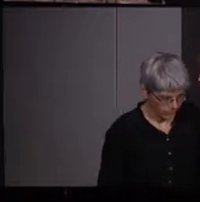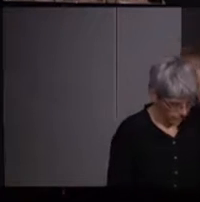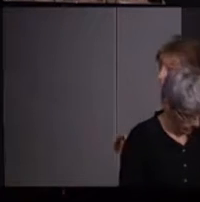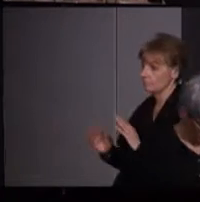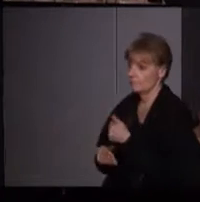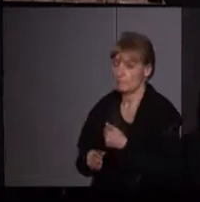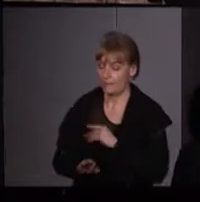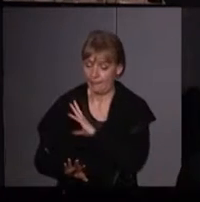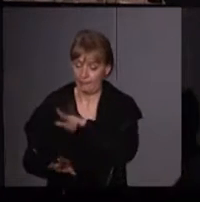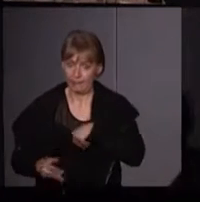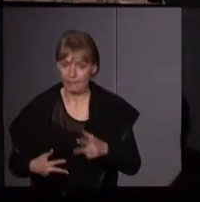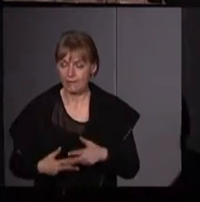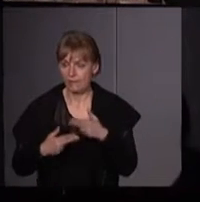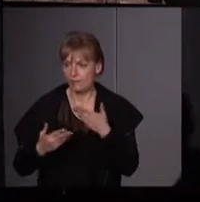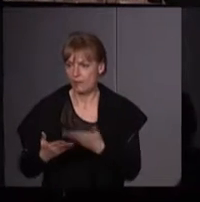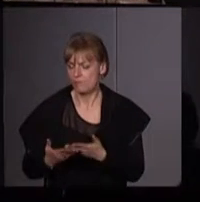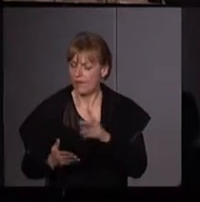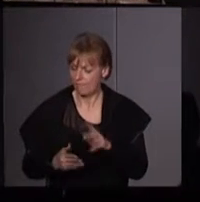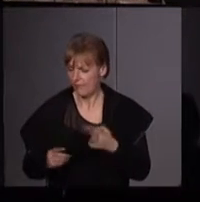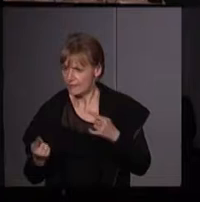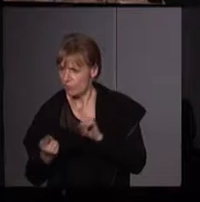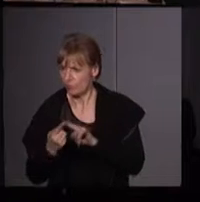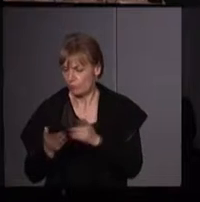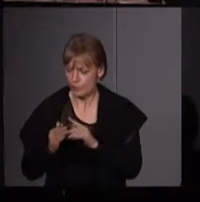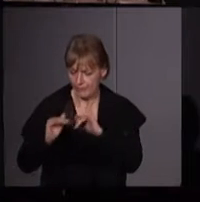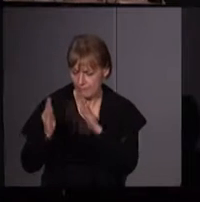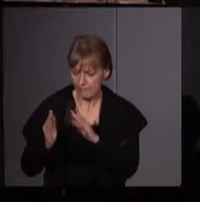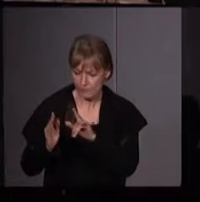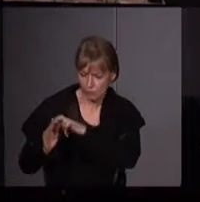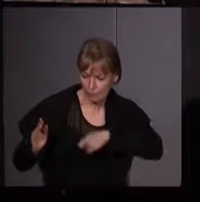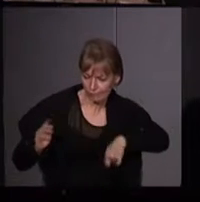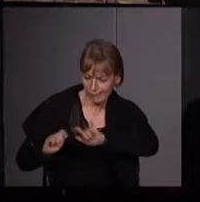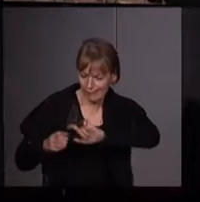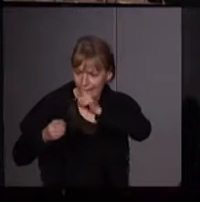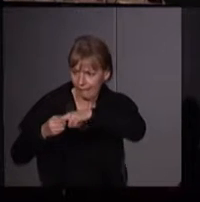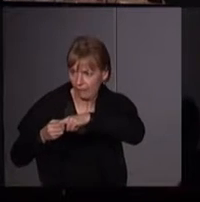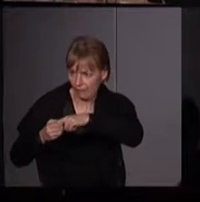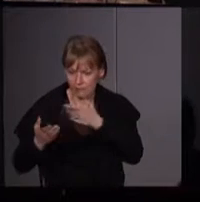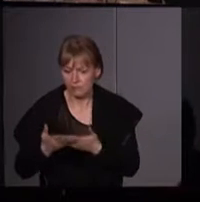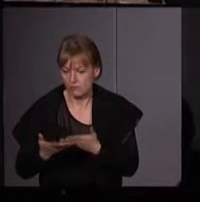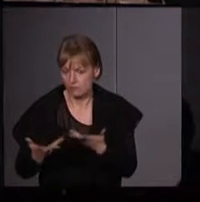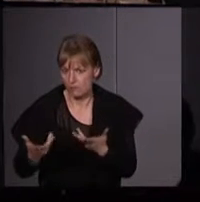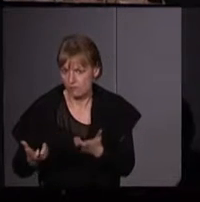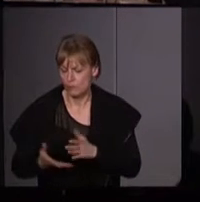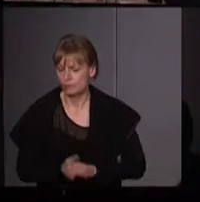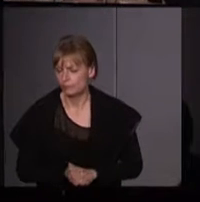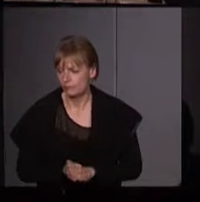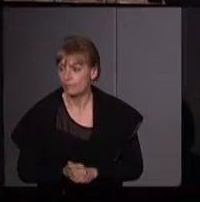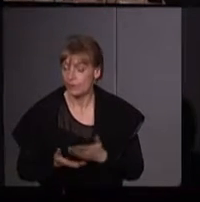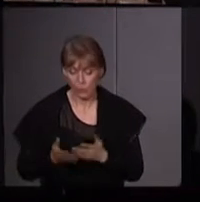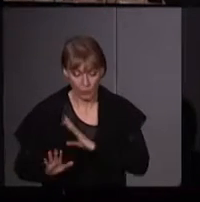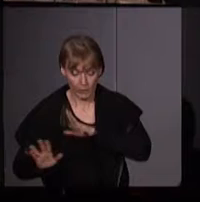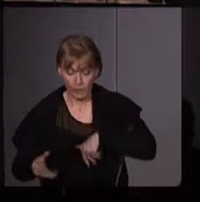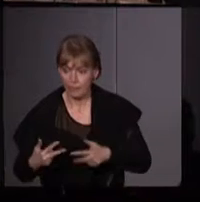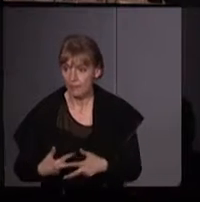la dernière étape. Donc, l'idée était de cadenasser le Pentagone.'est un peu dans cette idée-là qu'elle jouait. Et puis, vient la